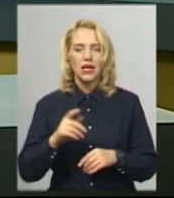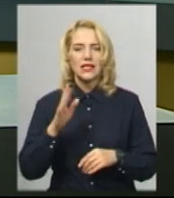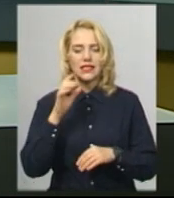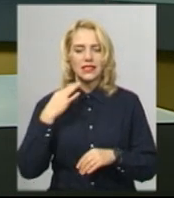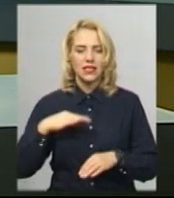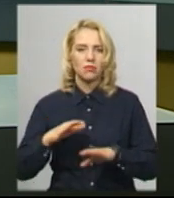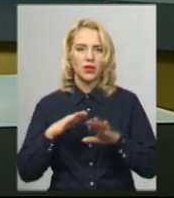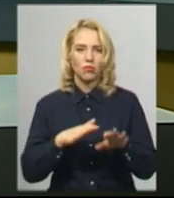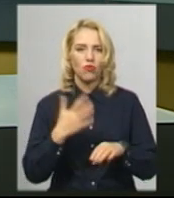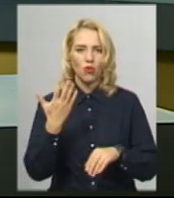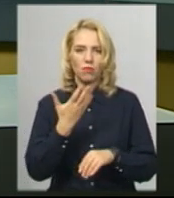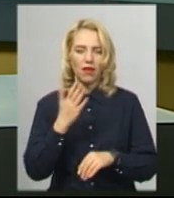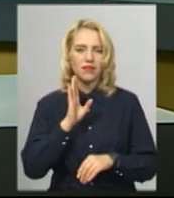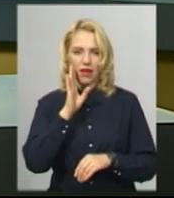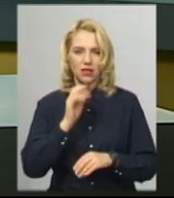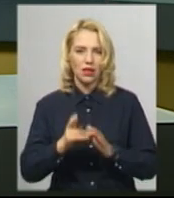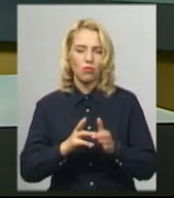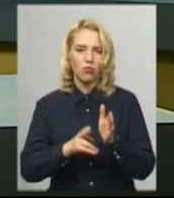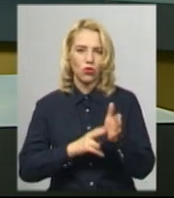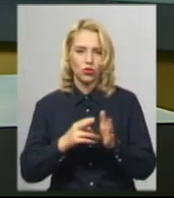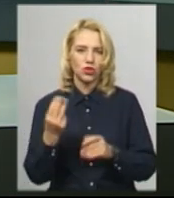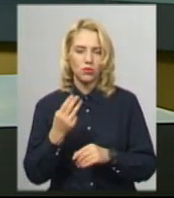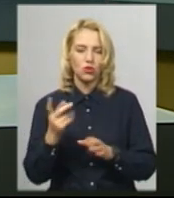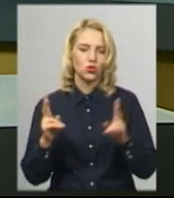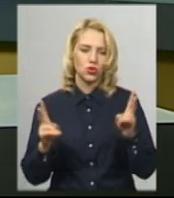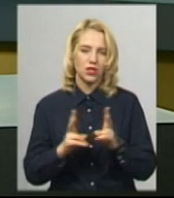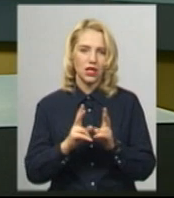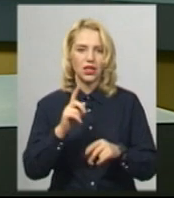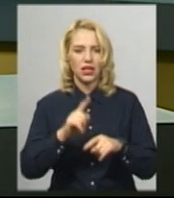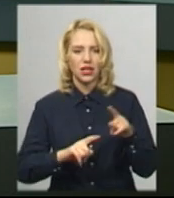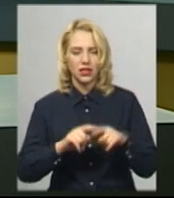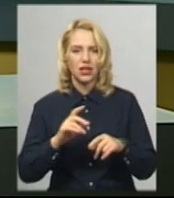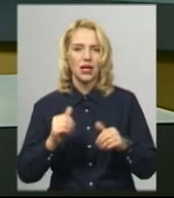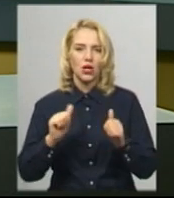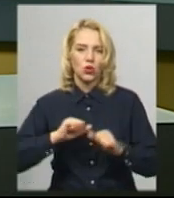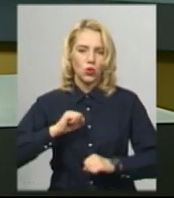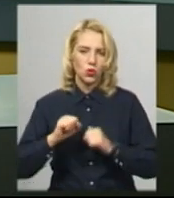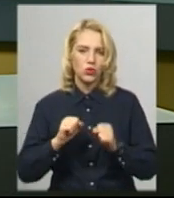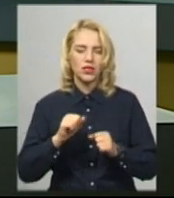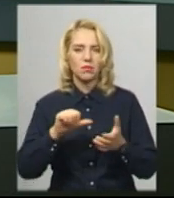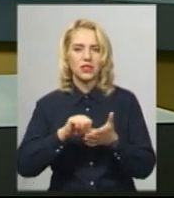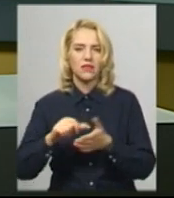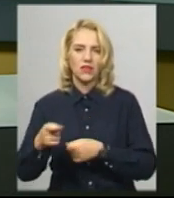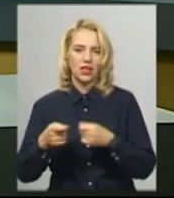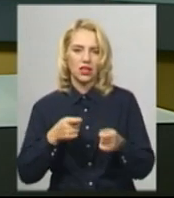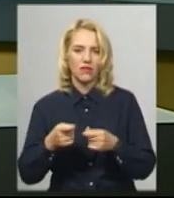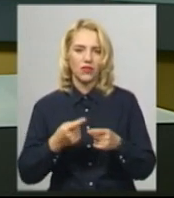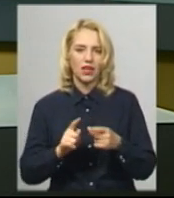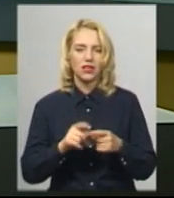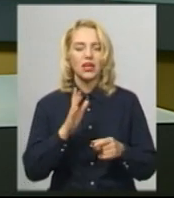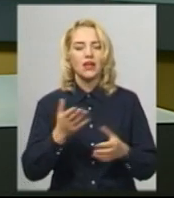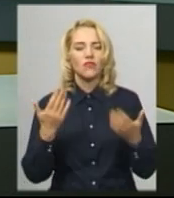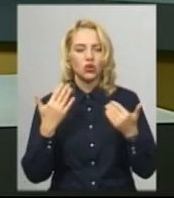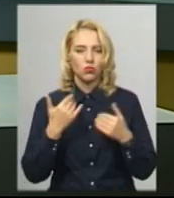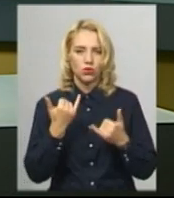5-й ранку потягом до Шепетівки. Його зустріли рідні, друзі та представники місцевої влади. У Сергія Цибізова відпустка, під час якої планує